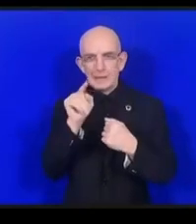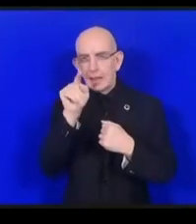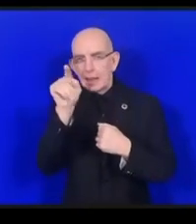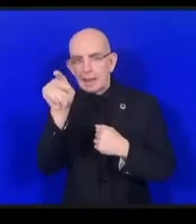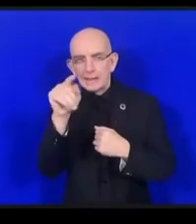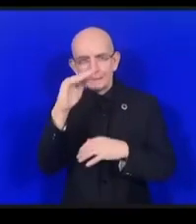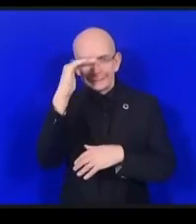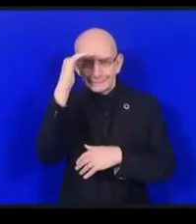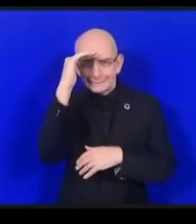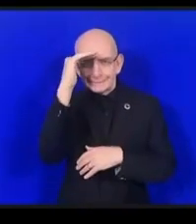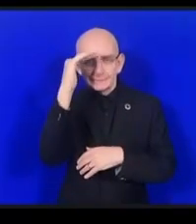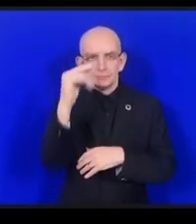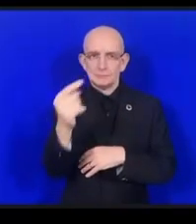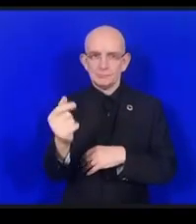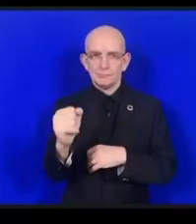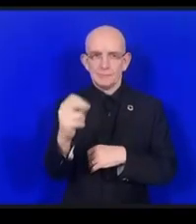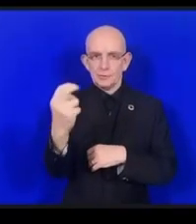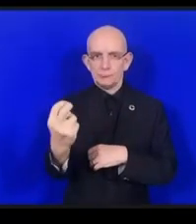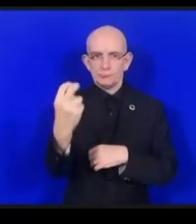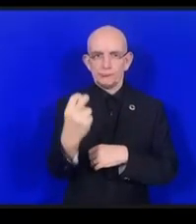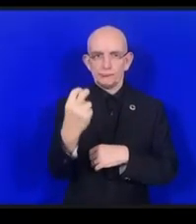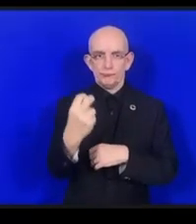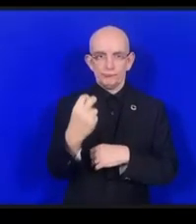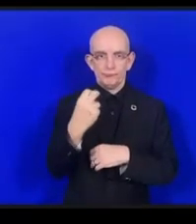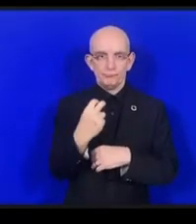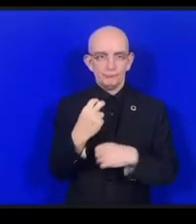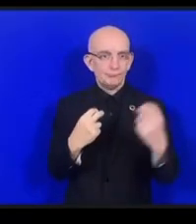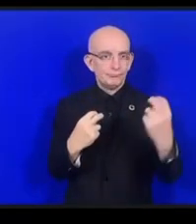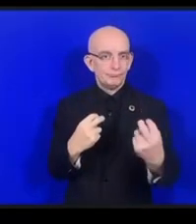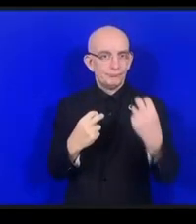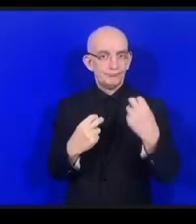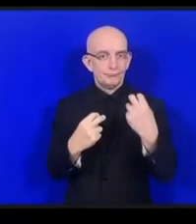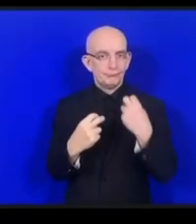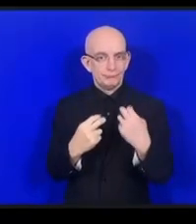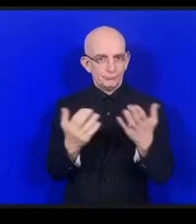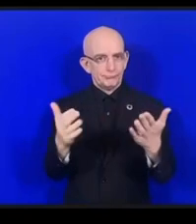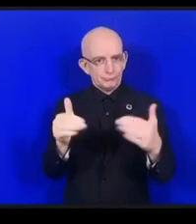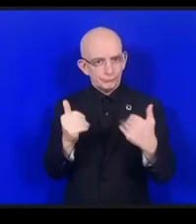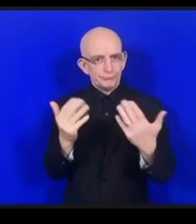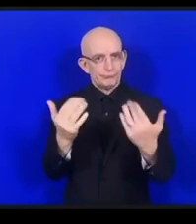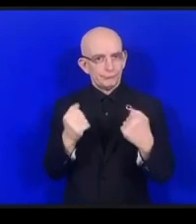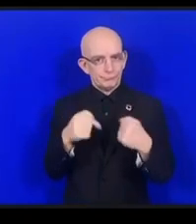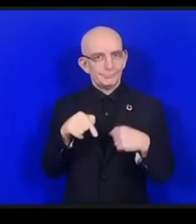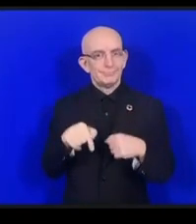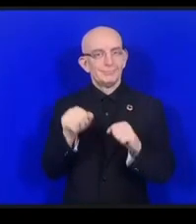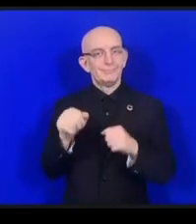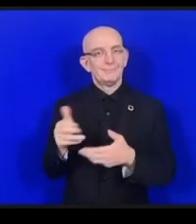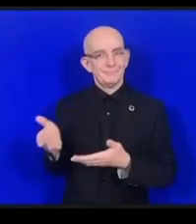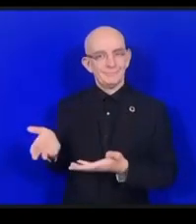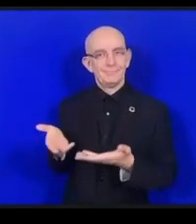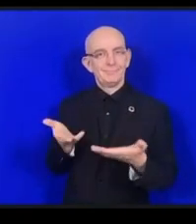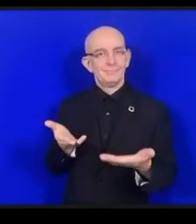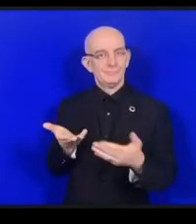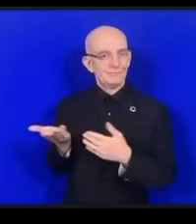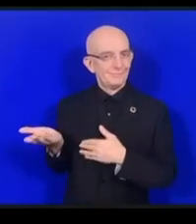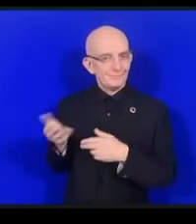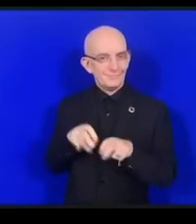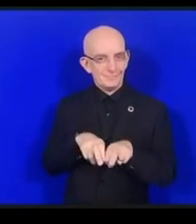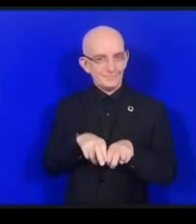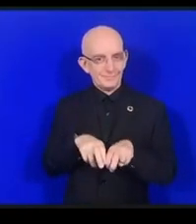しゃいますけれどもさてここでパネリストを紹介させてください5人のパネリストがこの